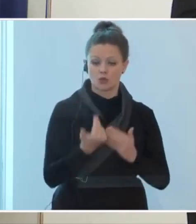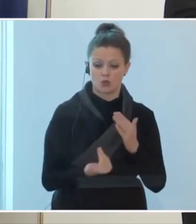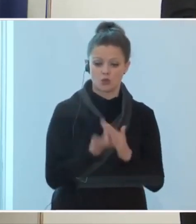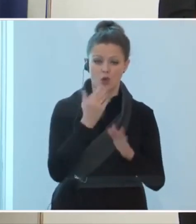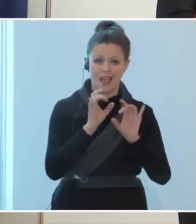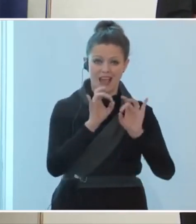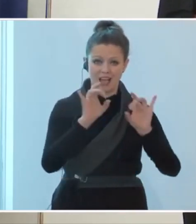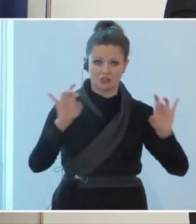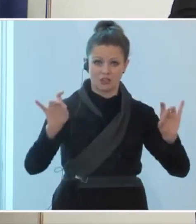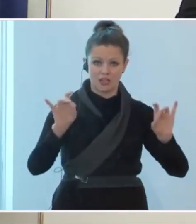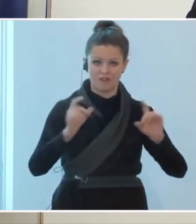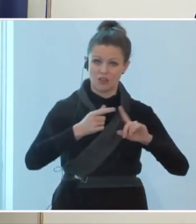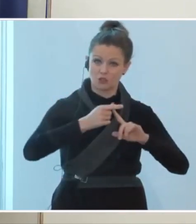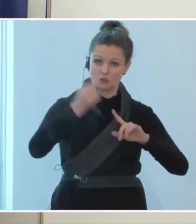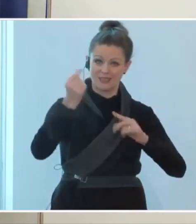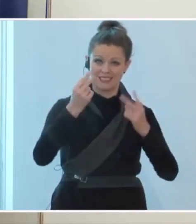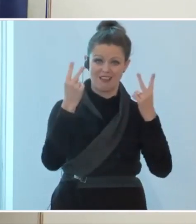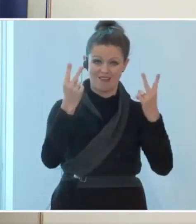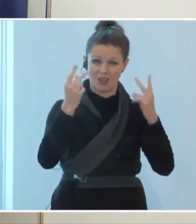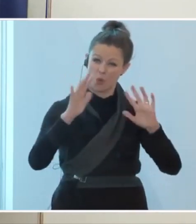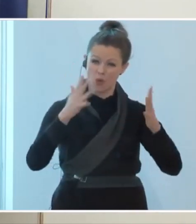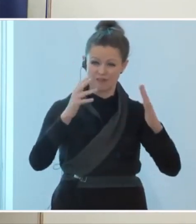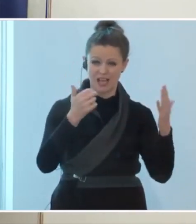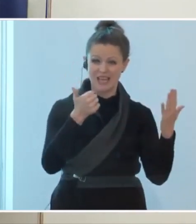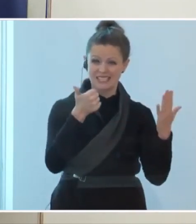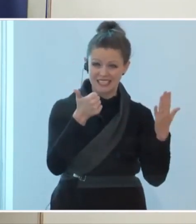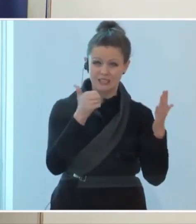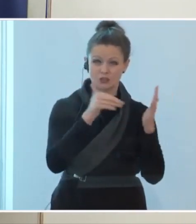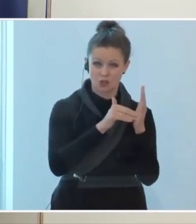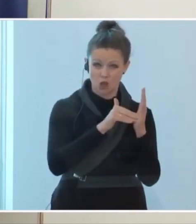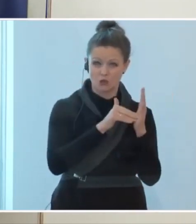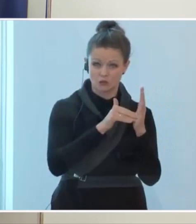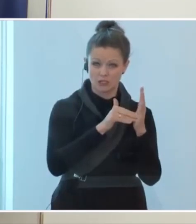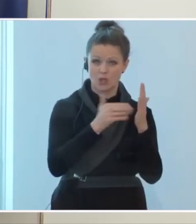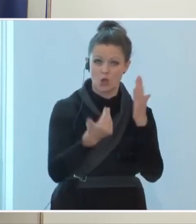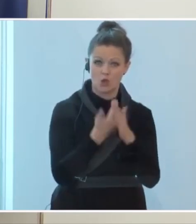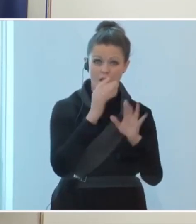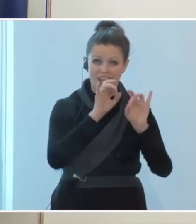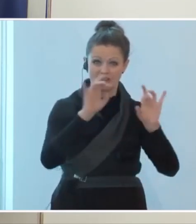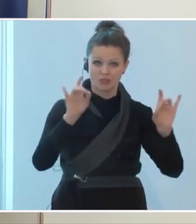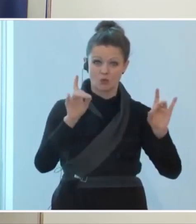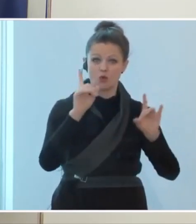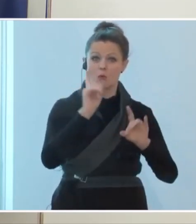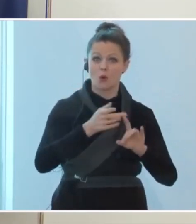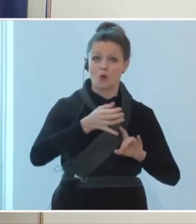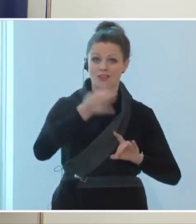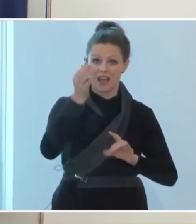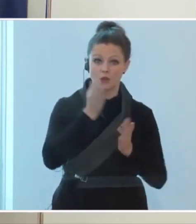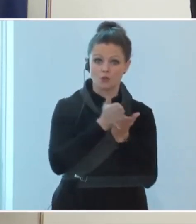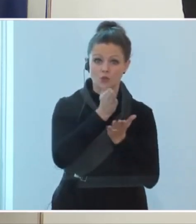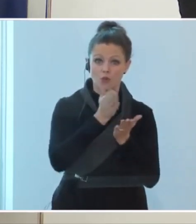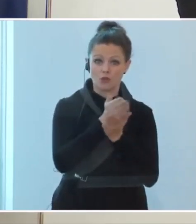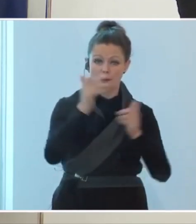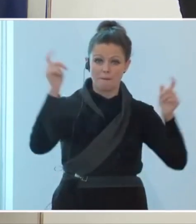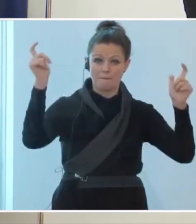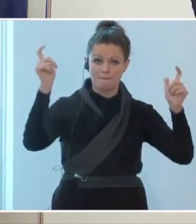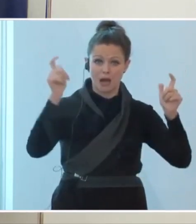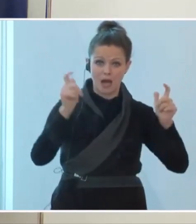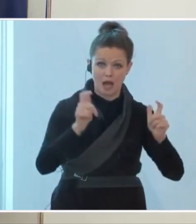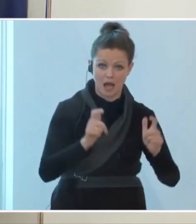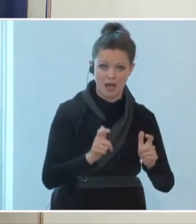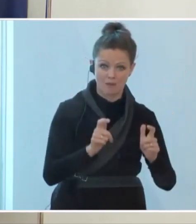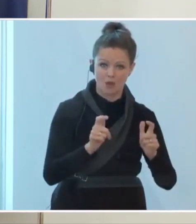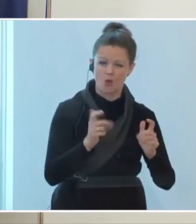von einem Spitzenwert von rund 6.000 Neuinfizierten pro Tag im Schnitt auf ein Niveau von rund